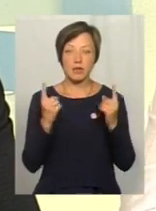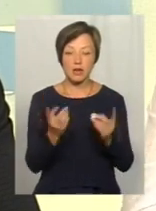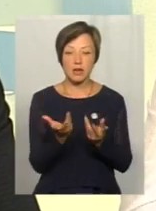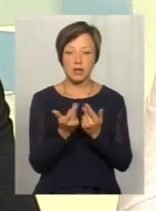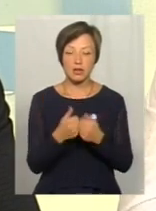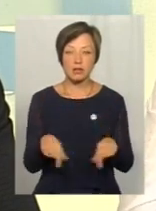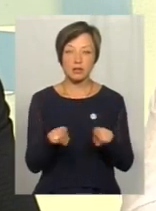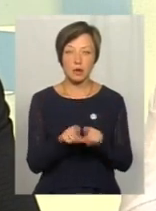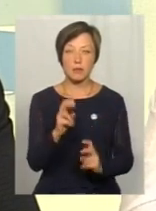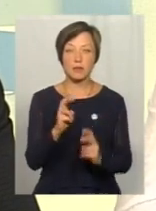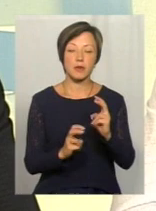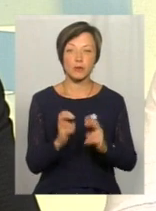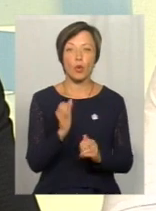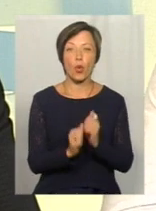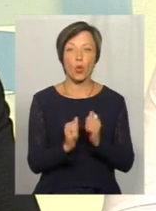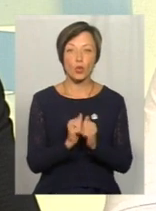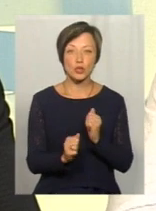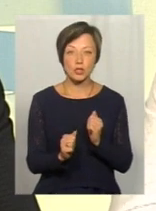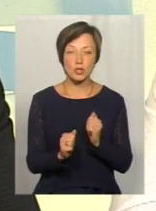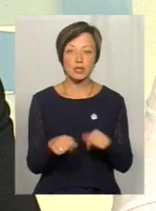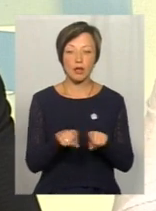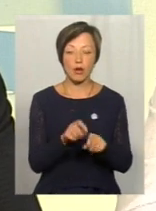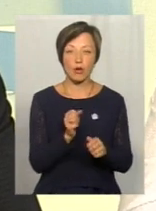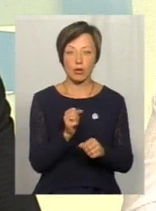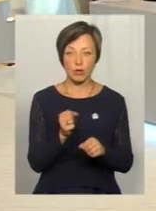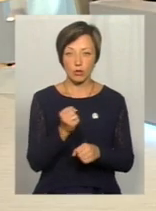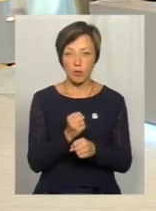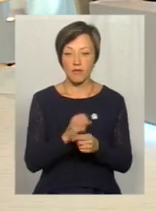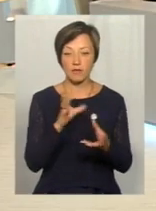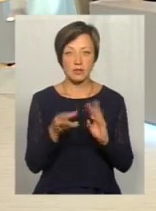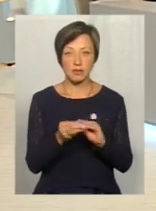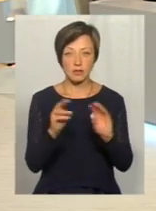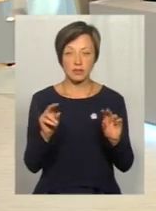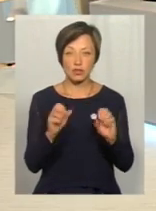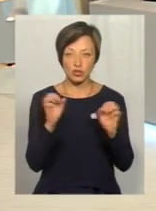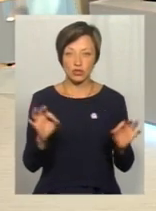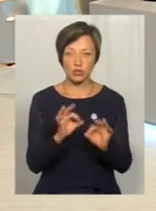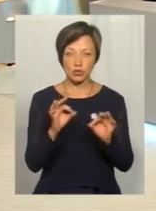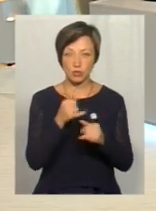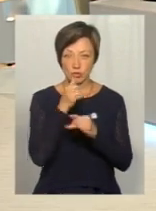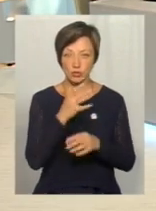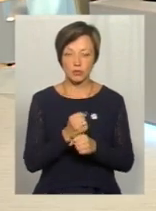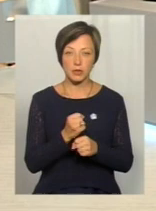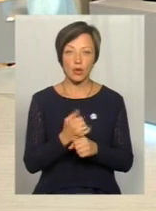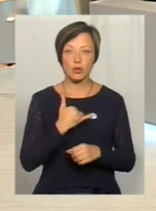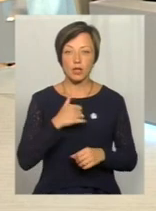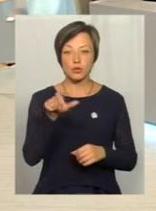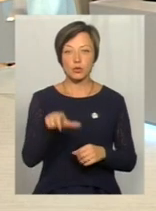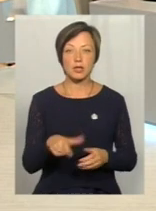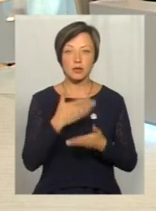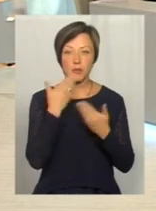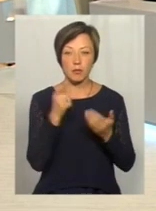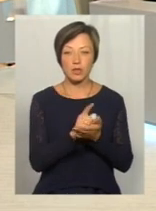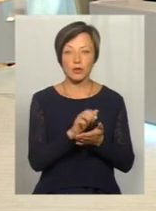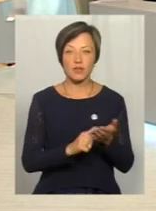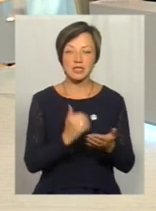кількість таких підприємств. Майже кожний так роблять, ну, рахує, але взагалі нічого не можуть зробити. У нас сьогодні немає людини, яка за податкову